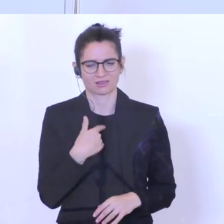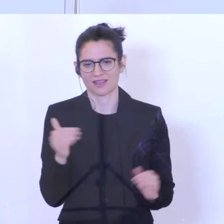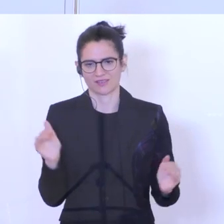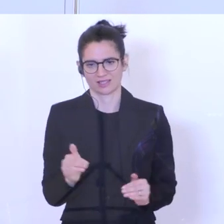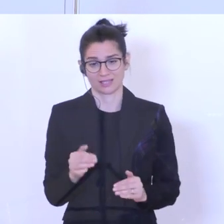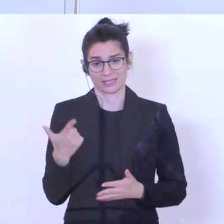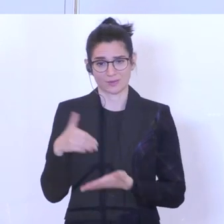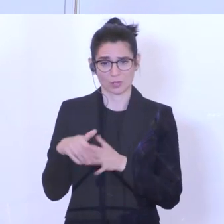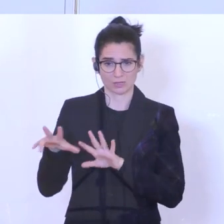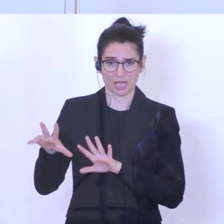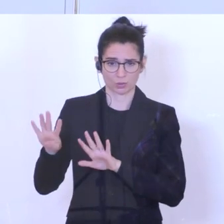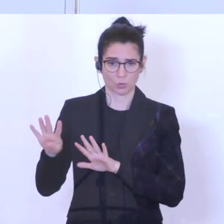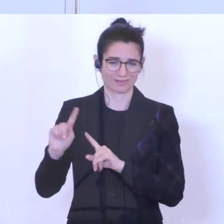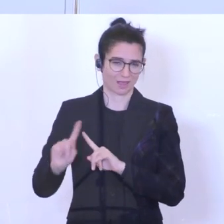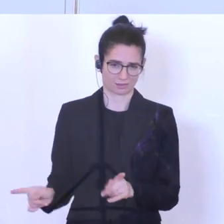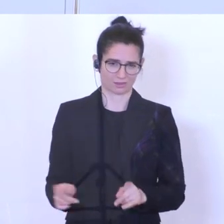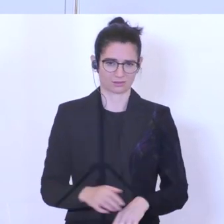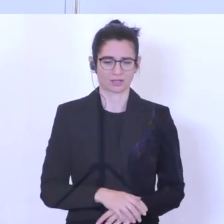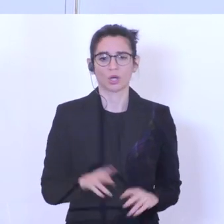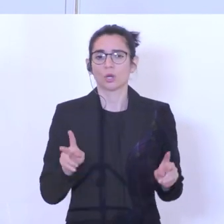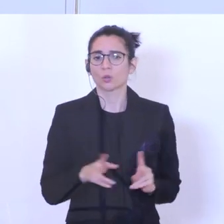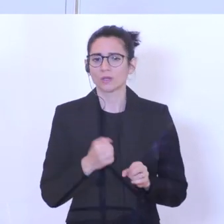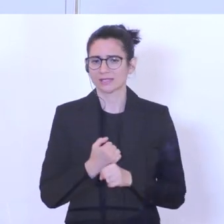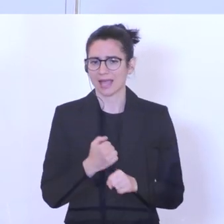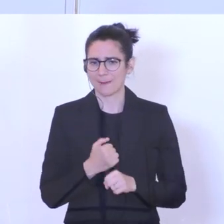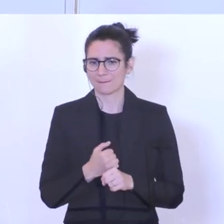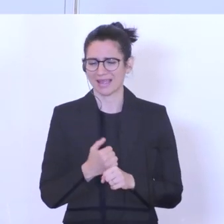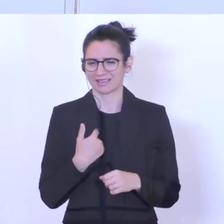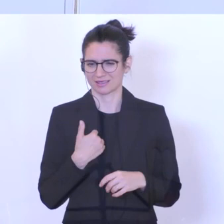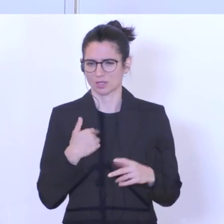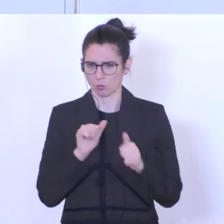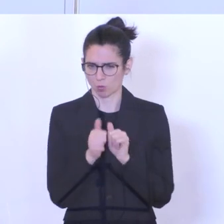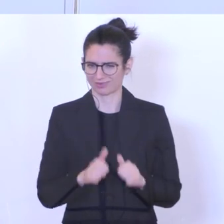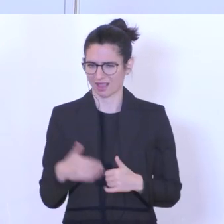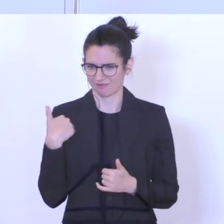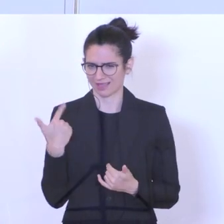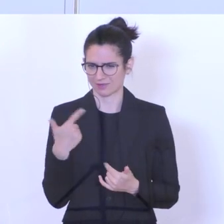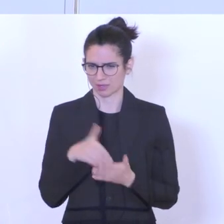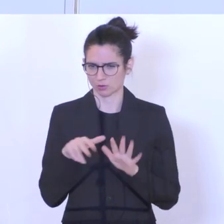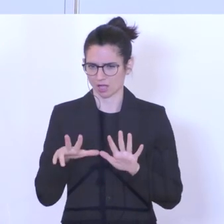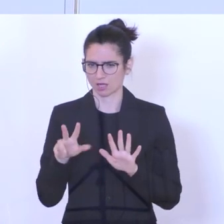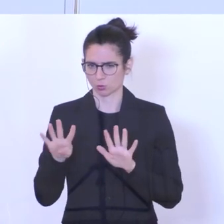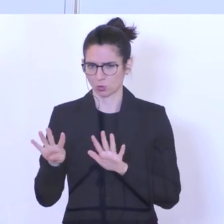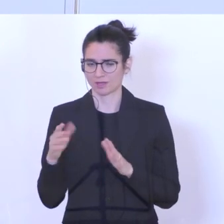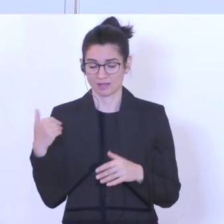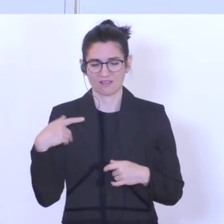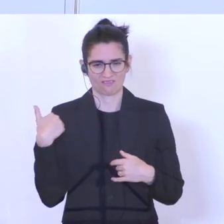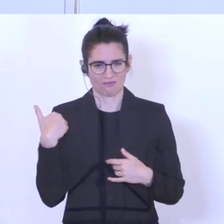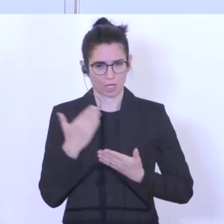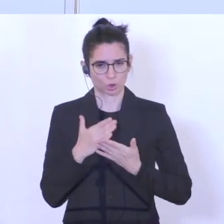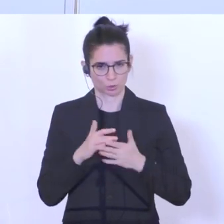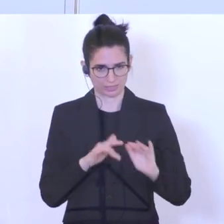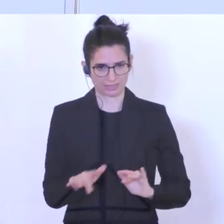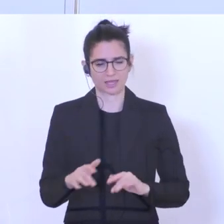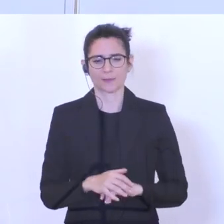2008 und 2009 hatten. Das Kurzarbeitsmodell hat es damals auch schon gegeben, 2008 und 2009. Es ist ein grundsätzliches Modell.